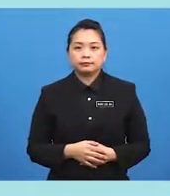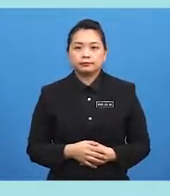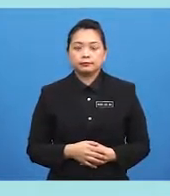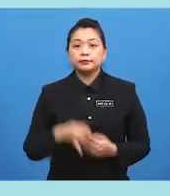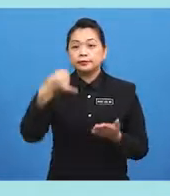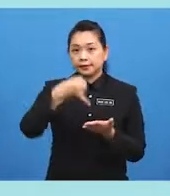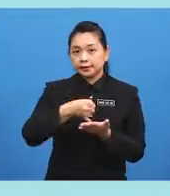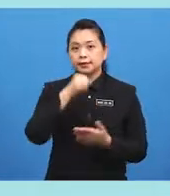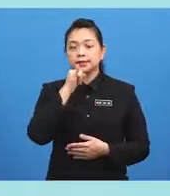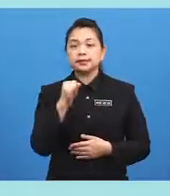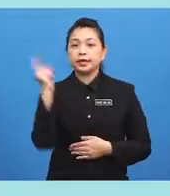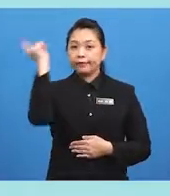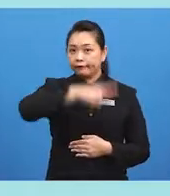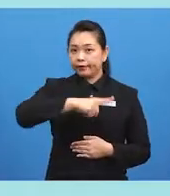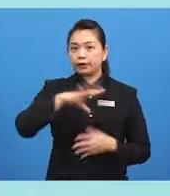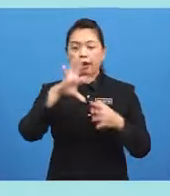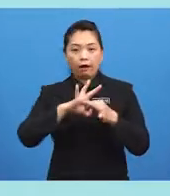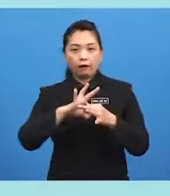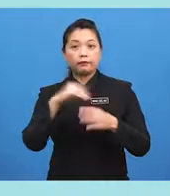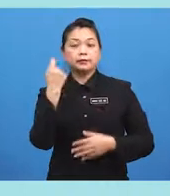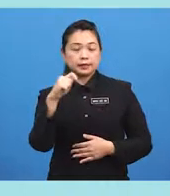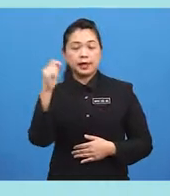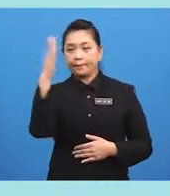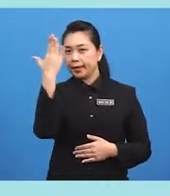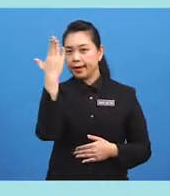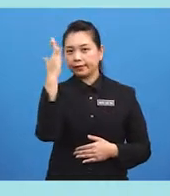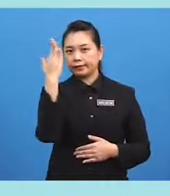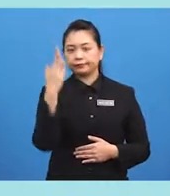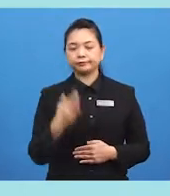It's... ...in front of... ...the mirror.